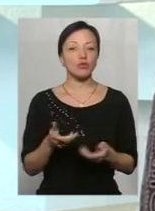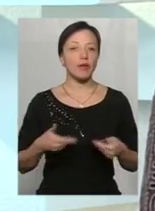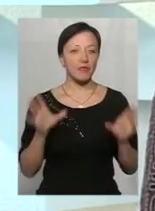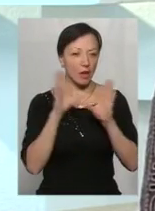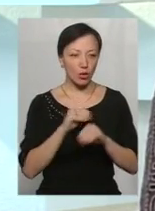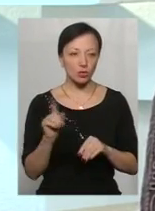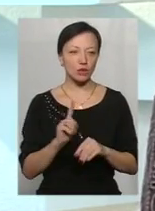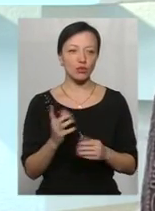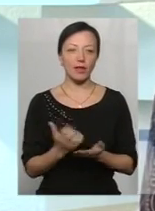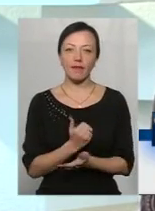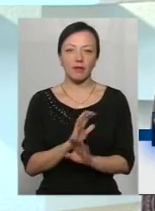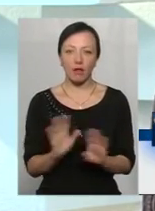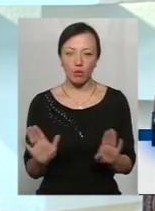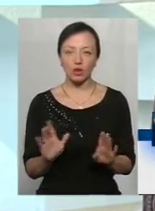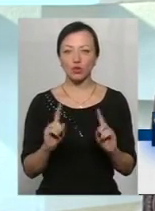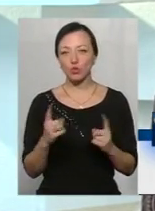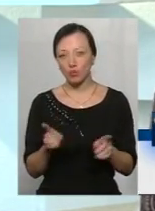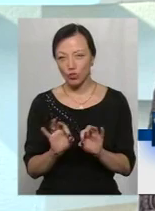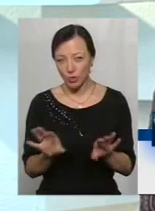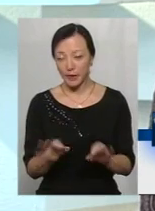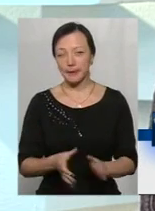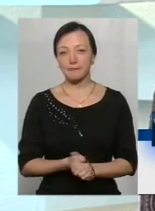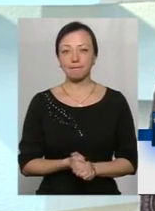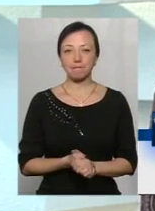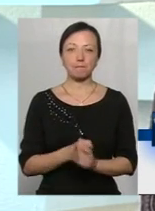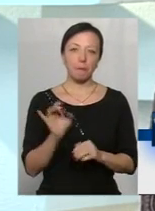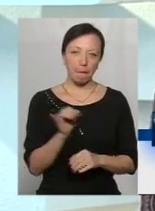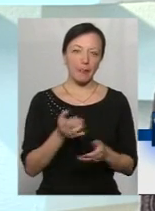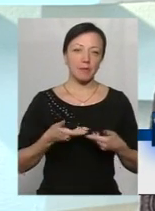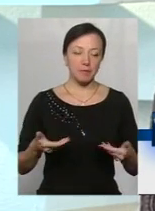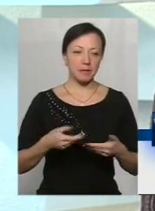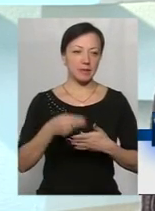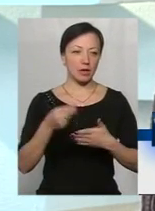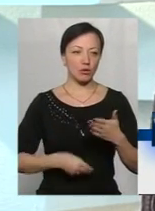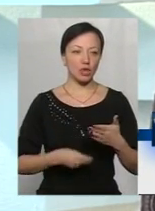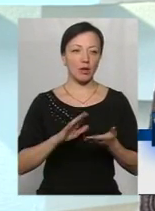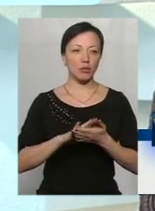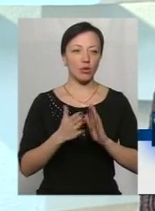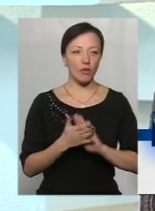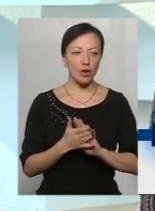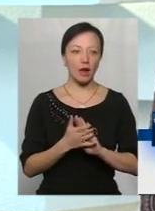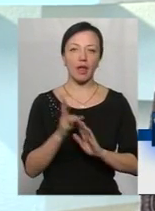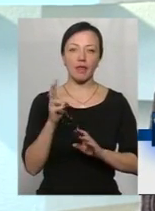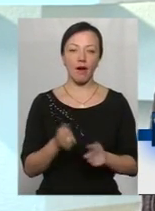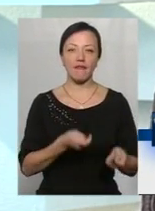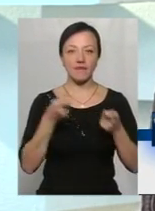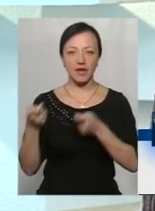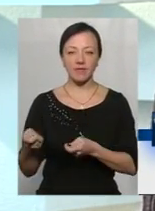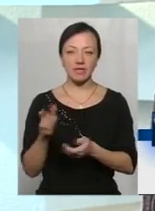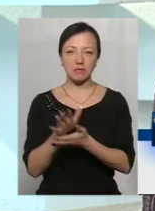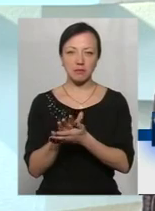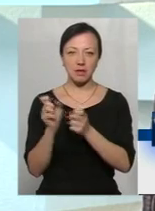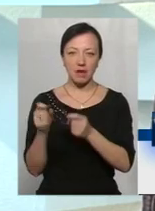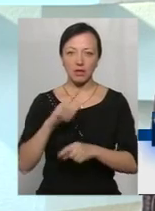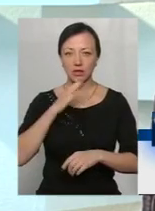вдалося, що не вдалося. Якщо не вдалося, то чому не вдалося? І ми заключаємо зараз договори на вивіз сміття